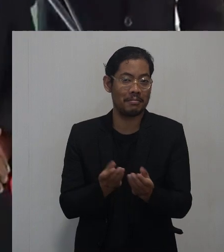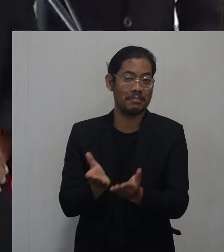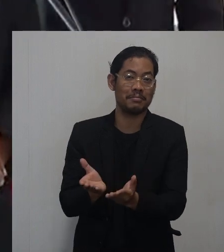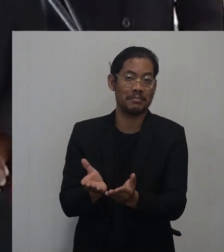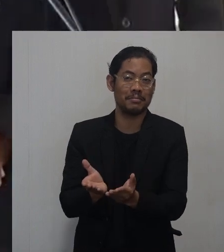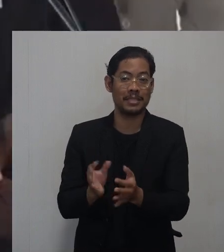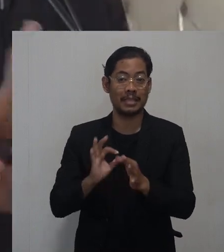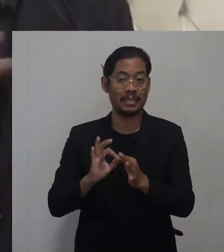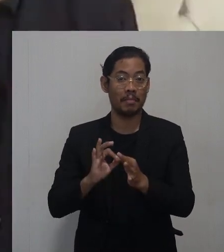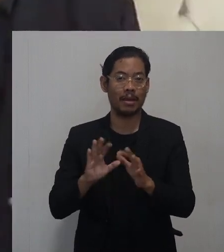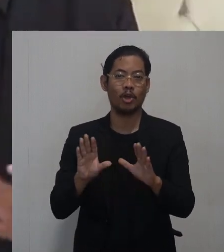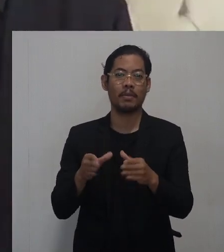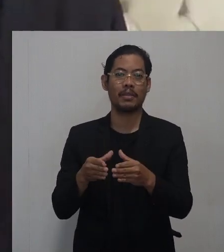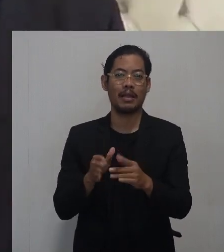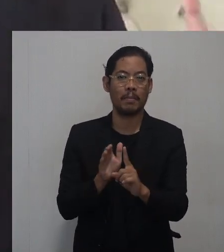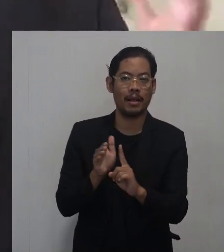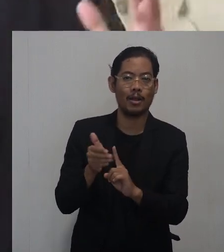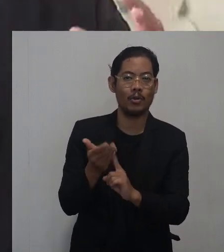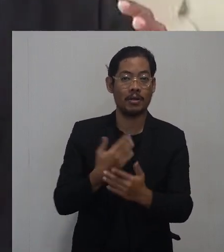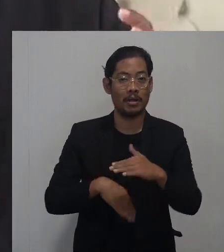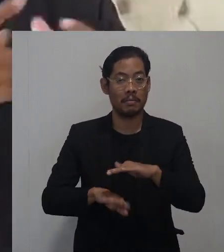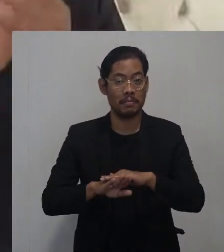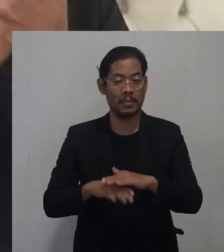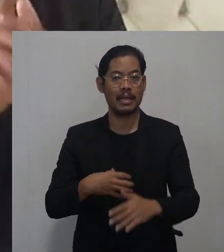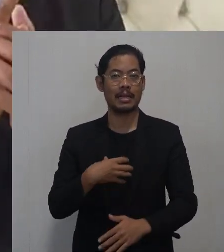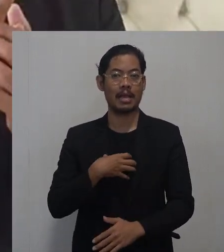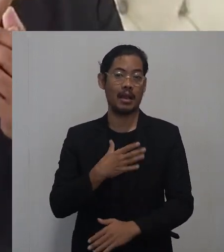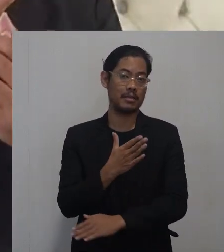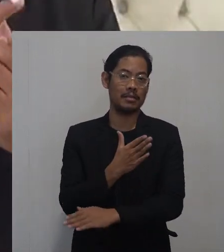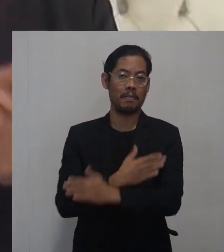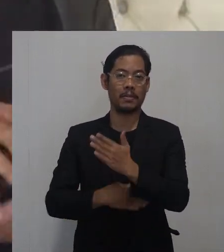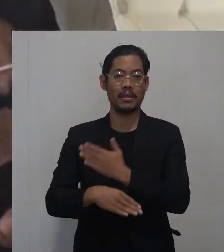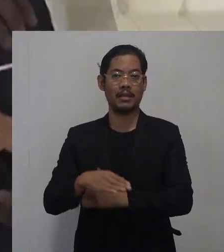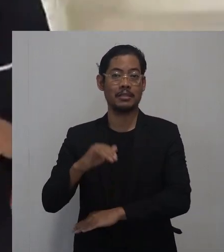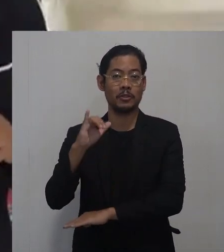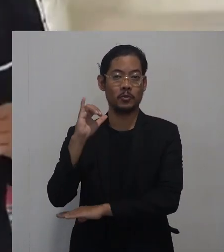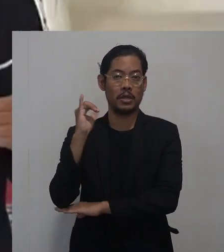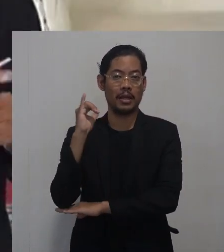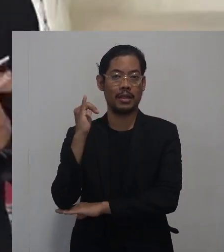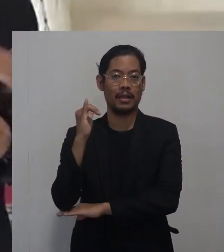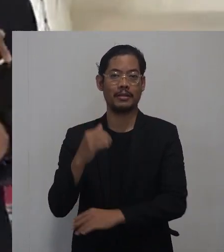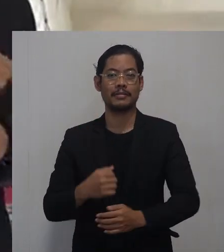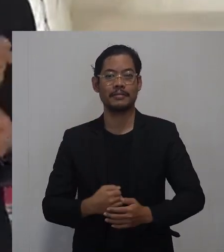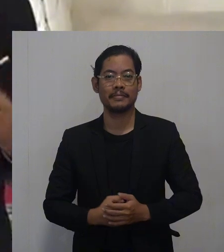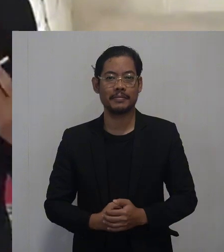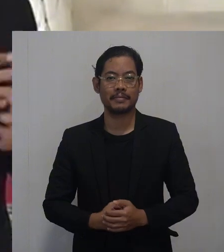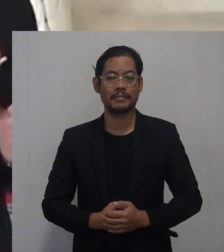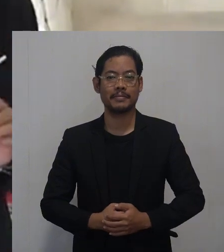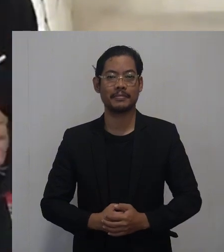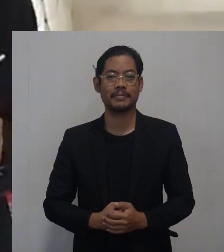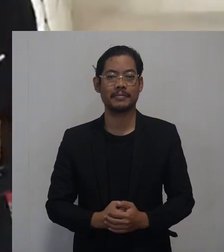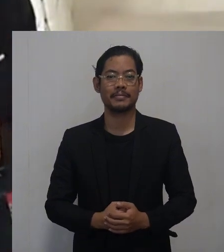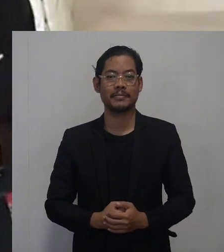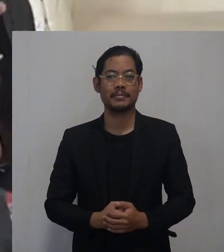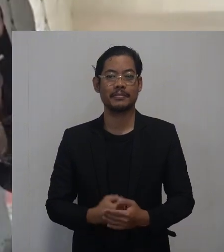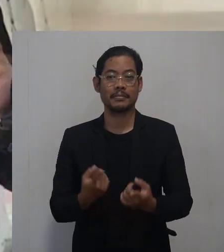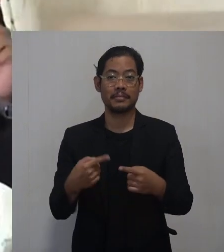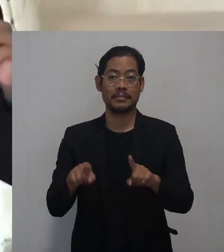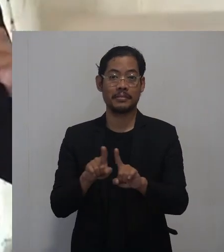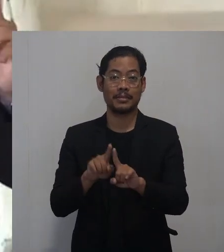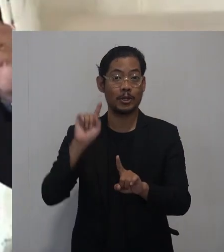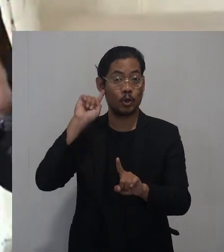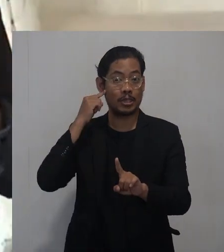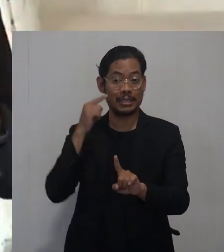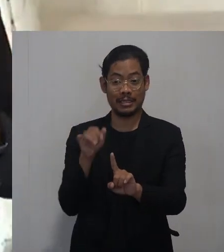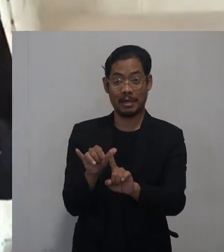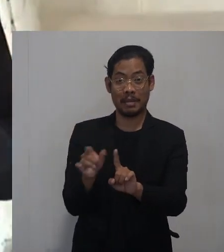Melalui kerjasama dengan Komite Penglindungan dan Pemenuhan Hak-Hak Penyandang Disabilitas Daerah Istimewa Yogyakarta, di setiap pernikahan